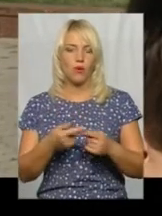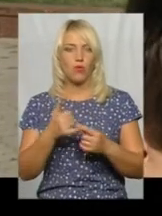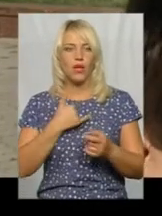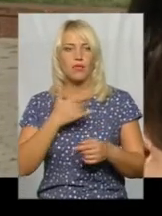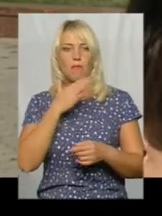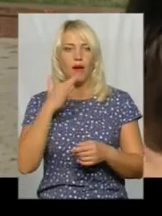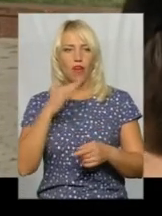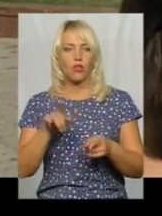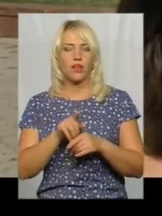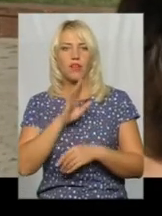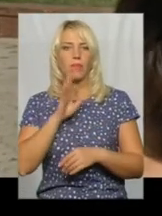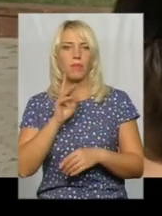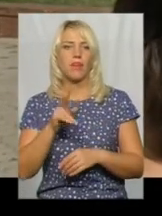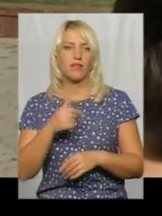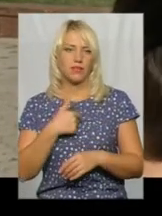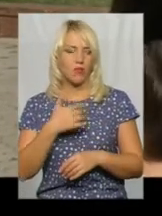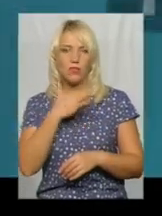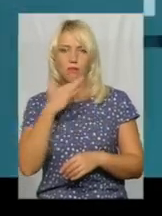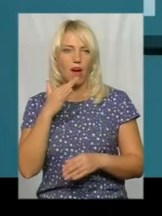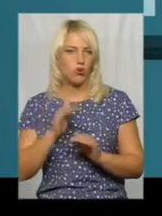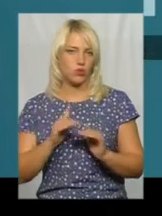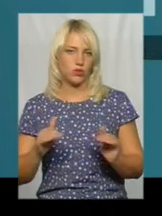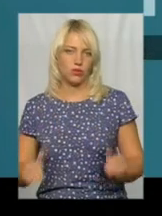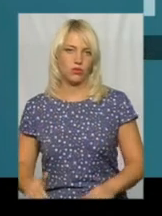мам, як я, тобто, у нас дуже багато діток.